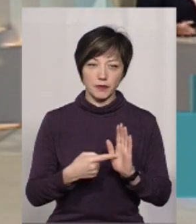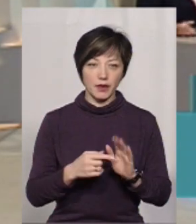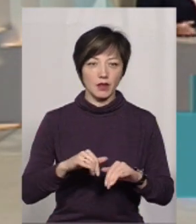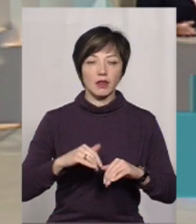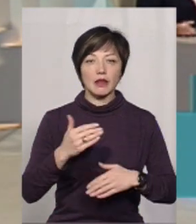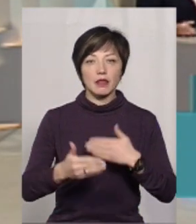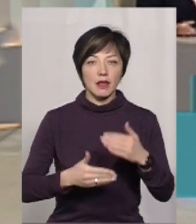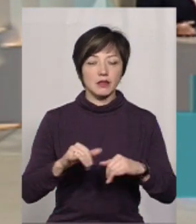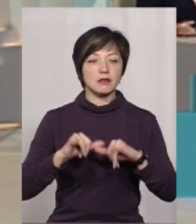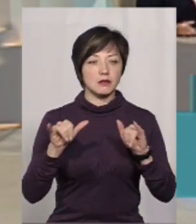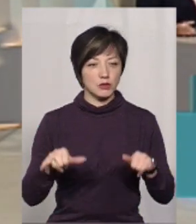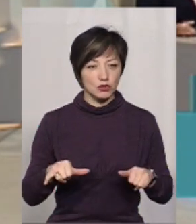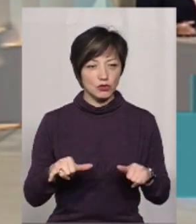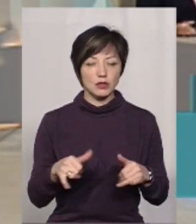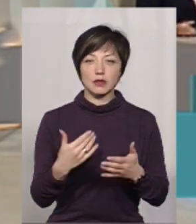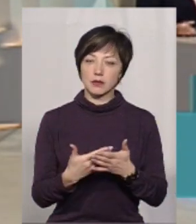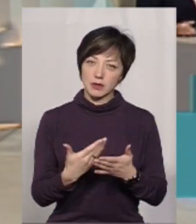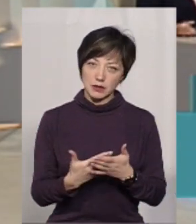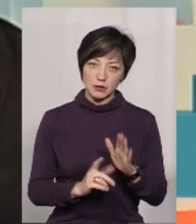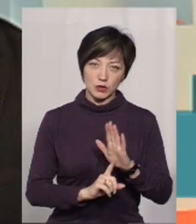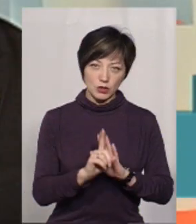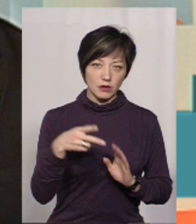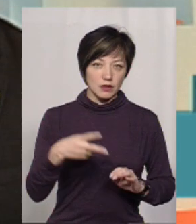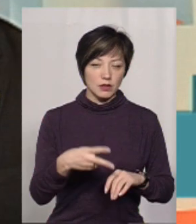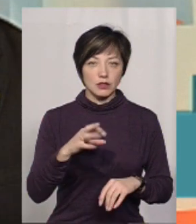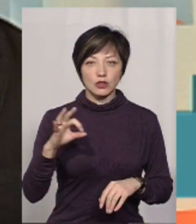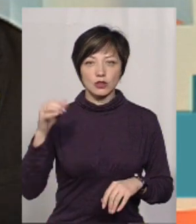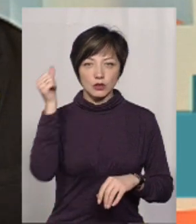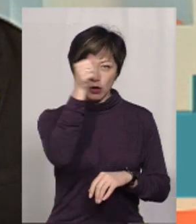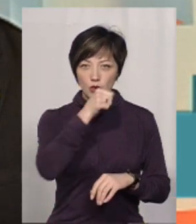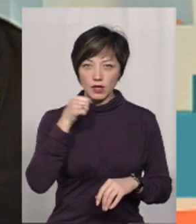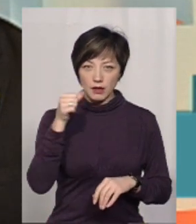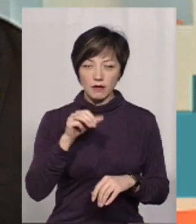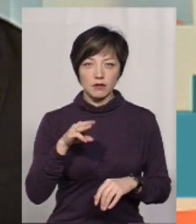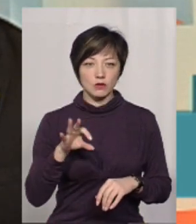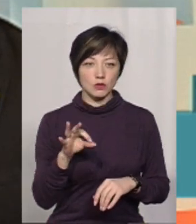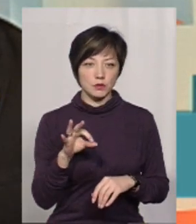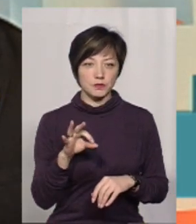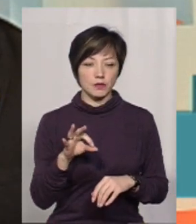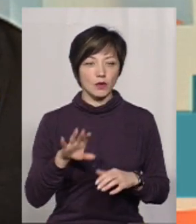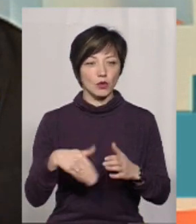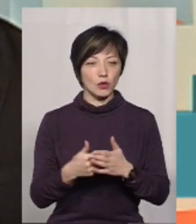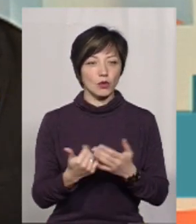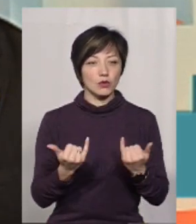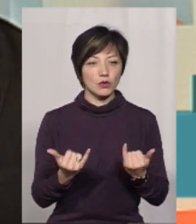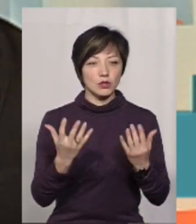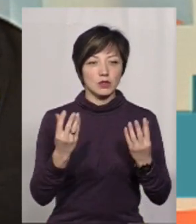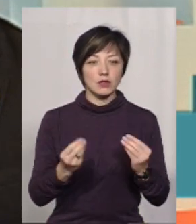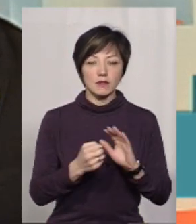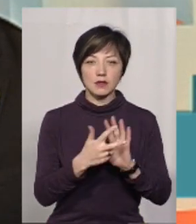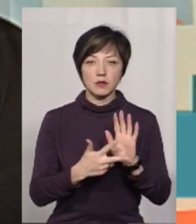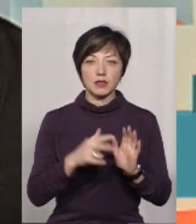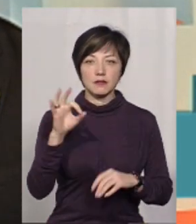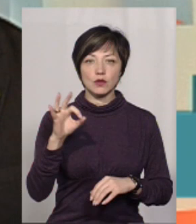Тенденції до збільшення, якщо взяти з початку 2000 років, то по сьогоднішній час на